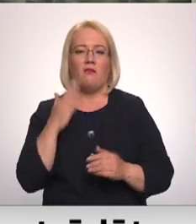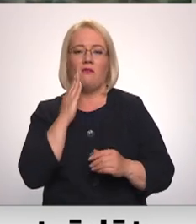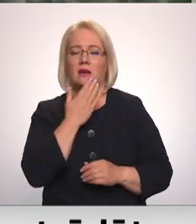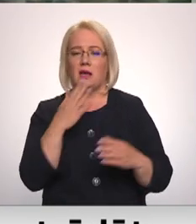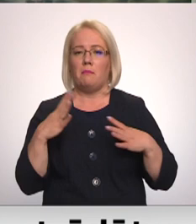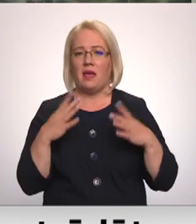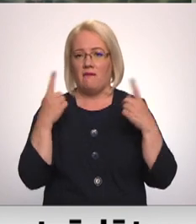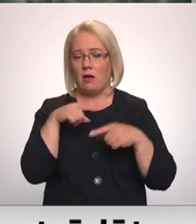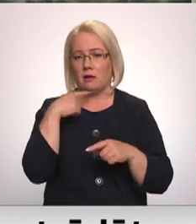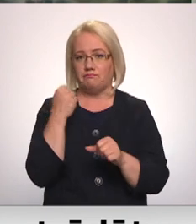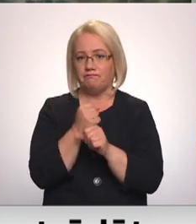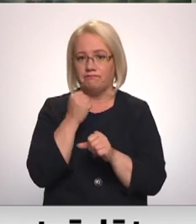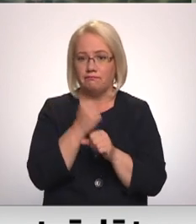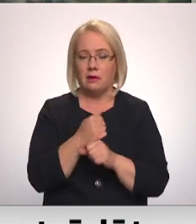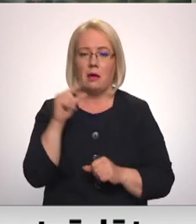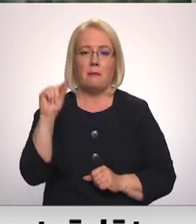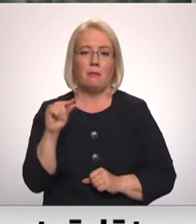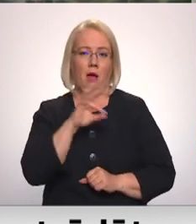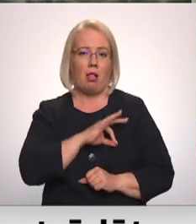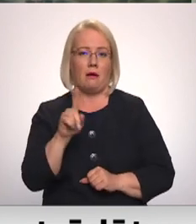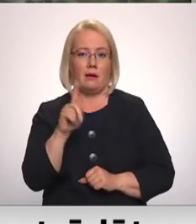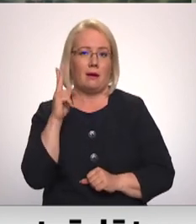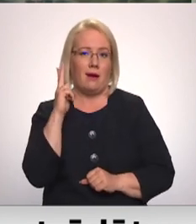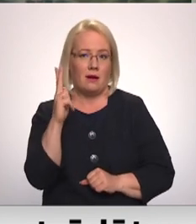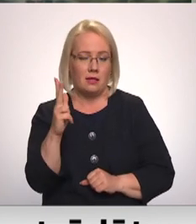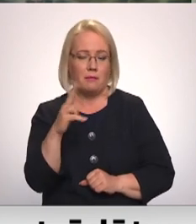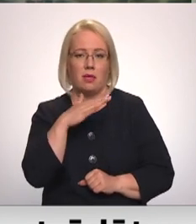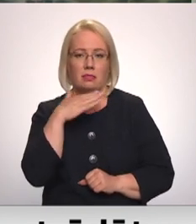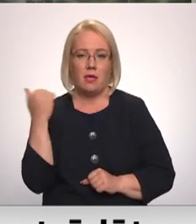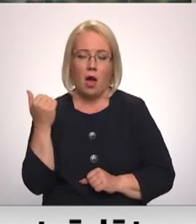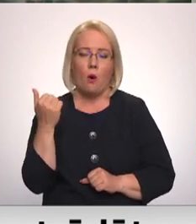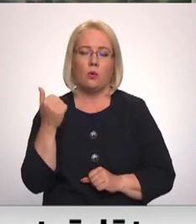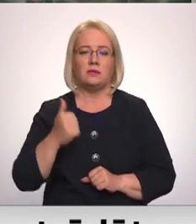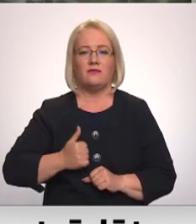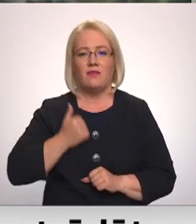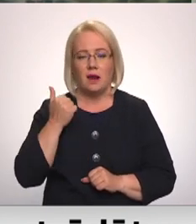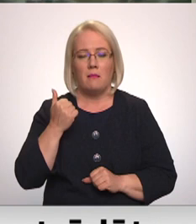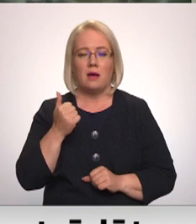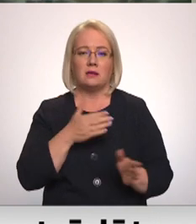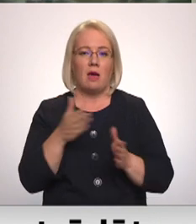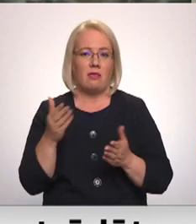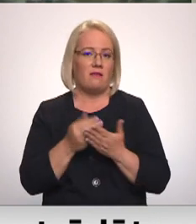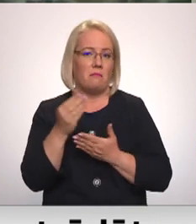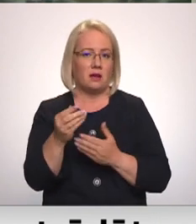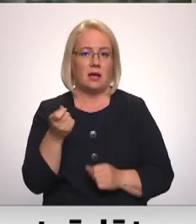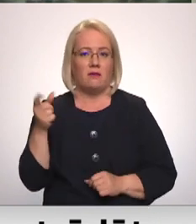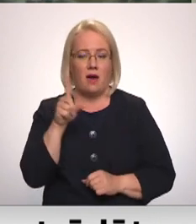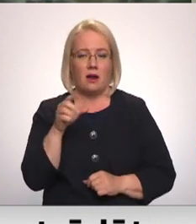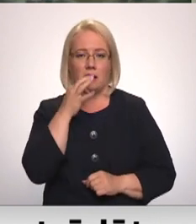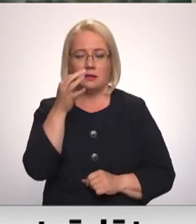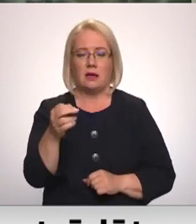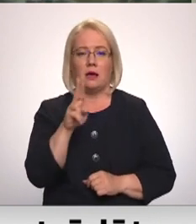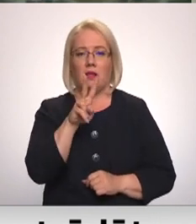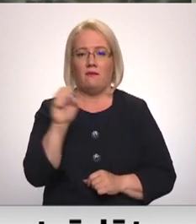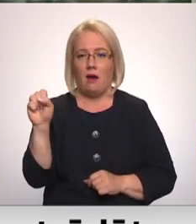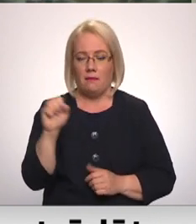pavadīt strādājot. Viņiem minimālā alga ir garantēta, taču daudz darba devēja bērniem ir gatavi maksāt arī vairāk. Tā norāda nodarbinātības